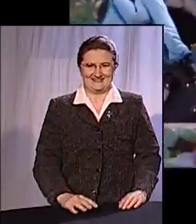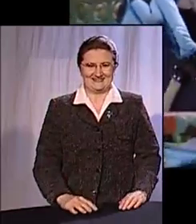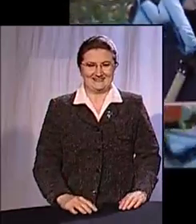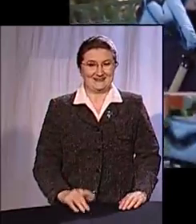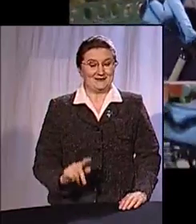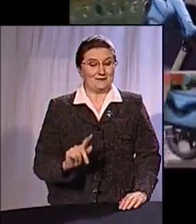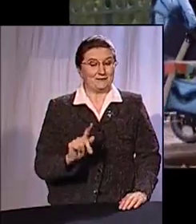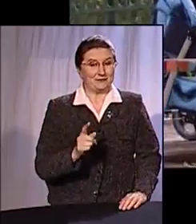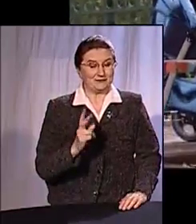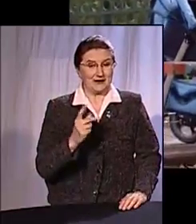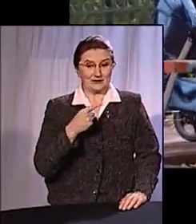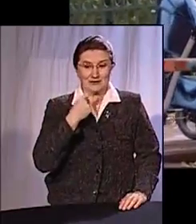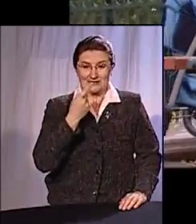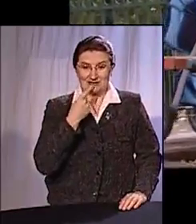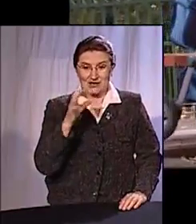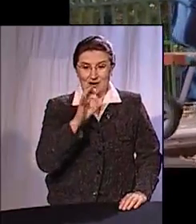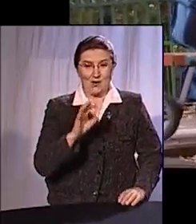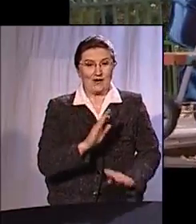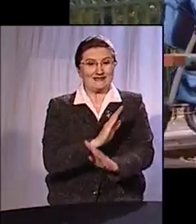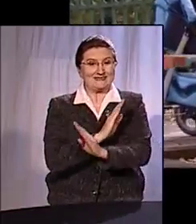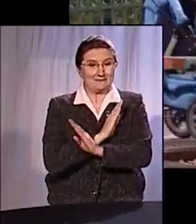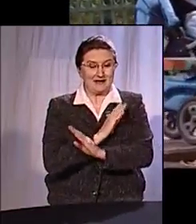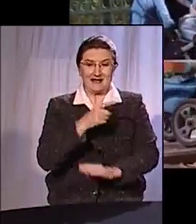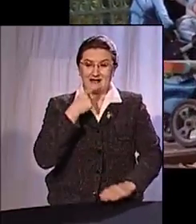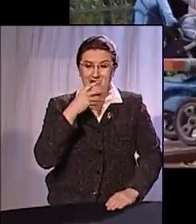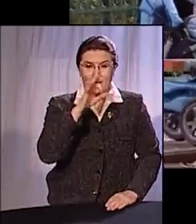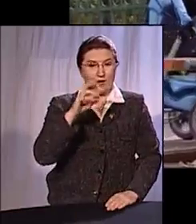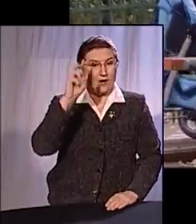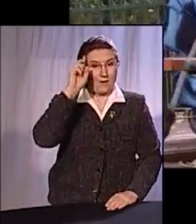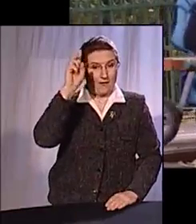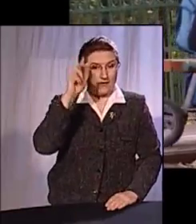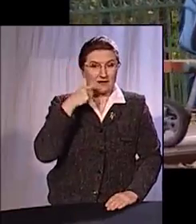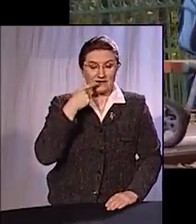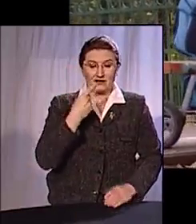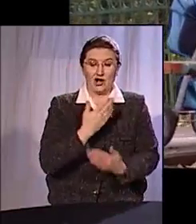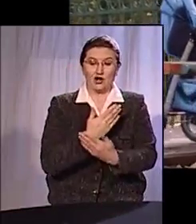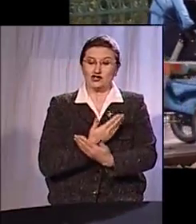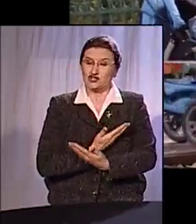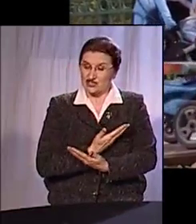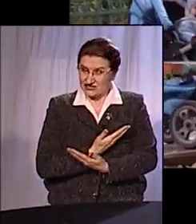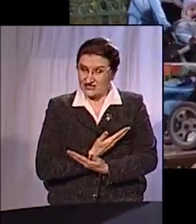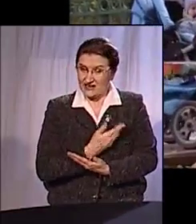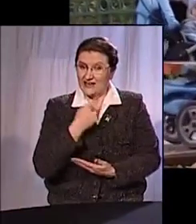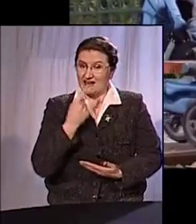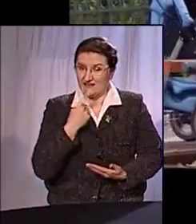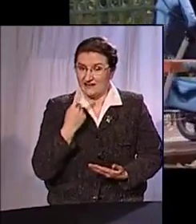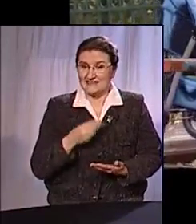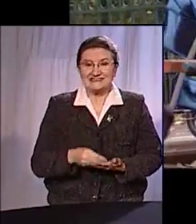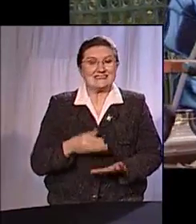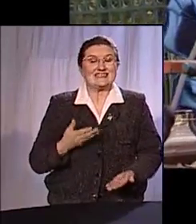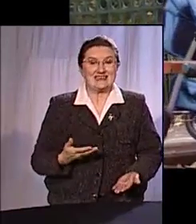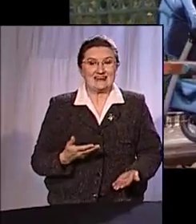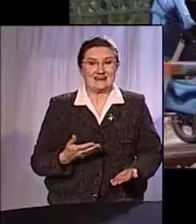Почему, как только речь заходит о смерти, говорят о Боге, а когда речь заходит о жизни, говорят о ее цене?